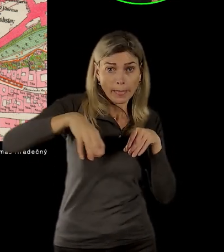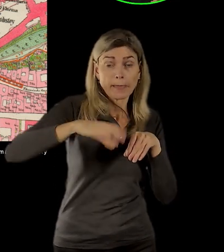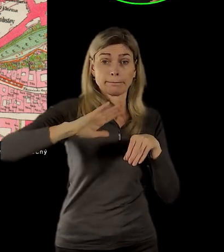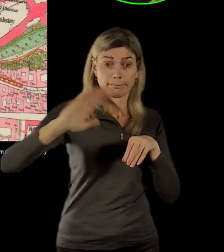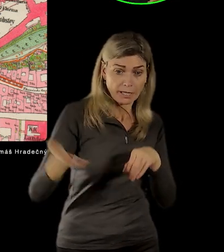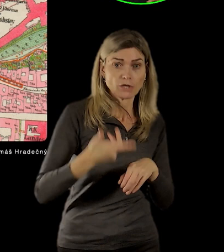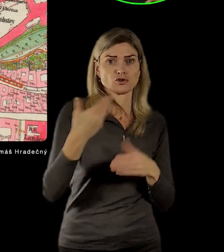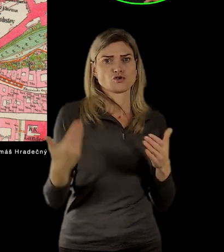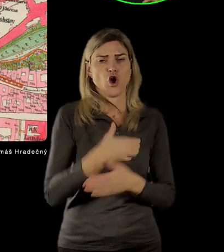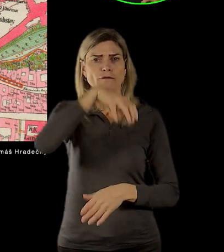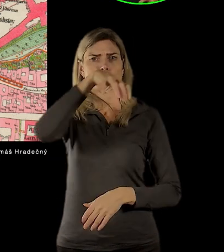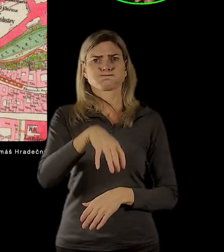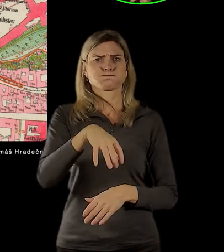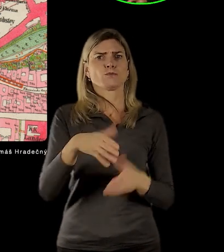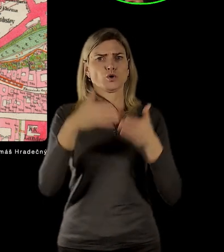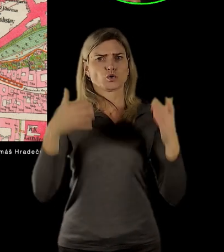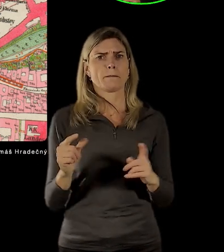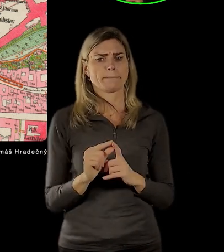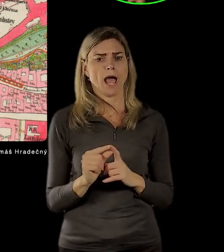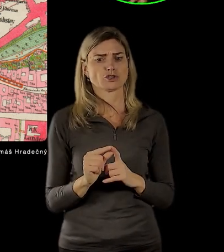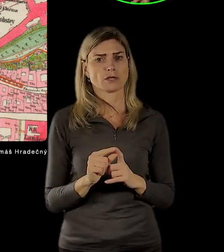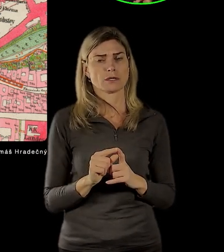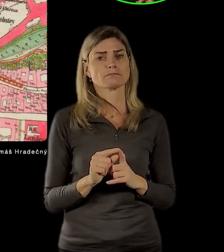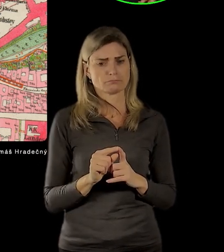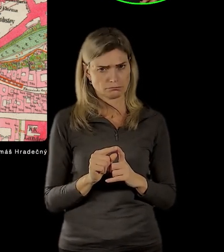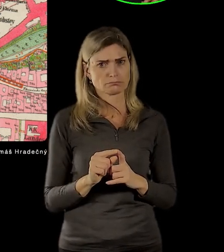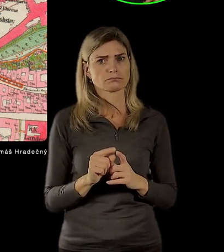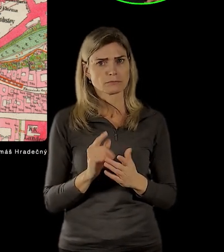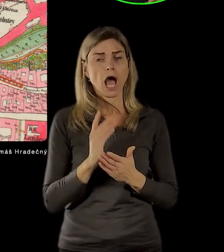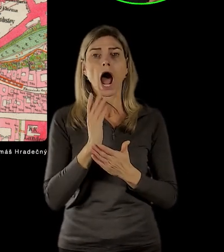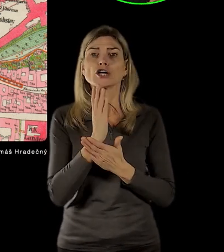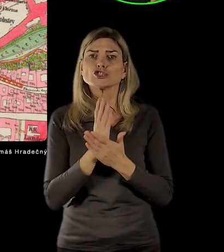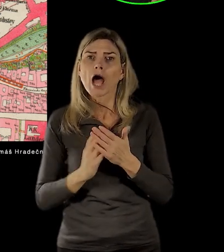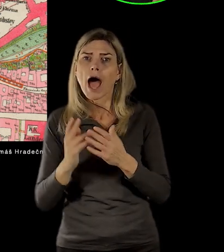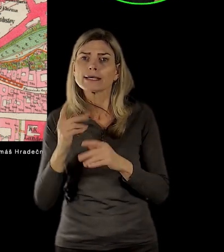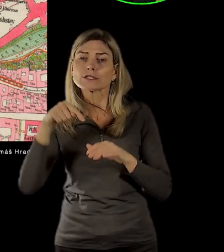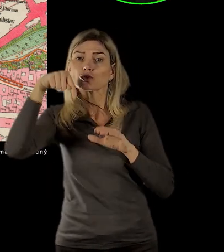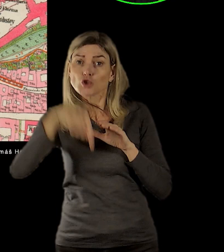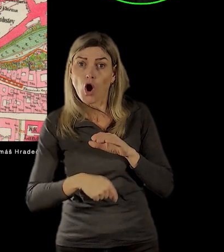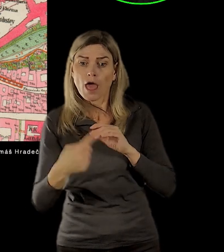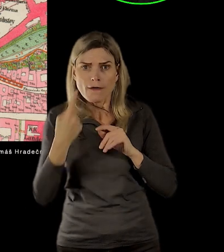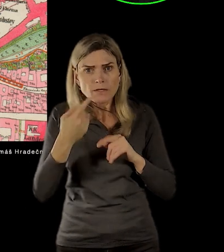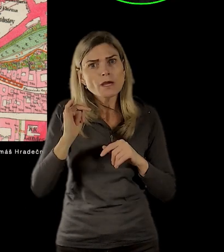skutečnost se tam ještě dnes částečně propisuje v suterénu.